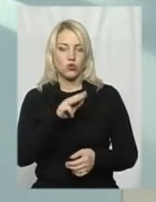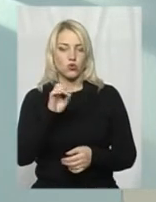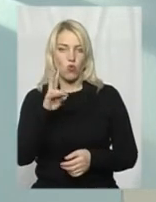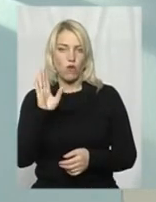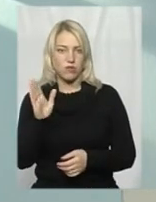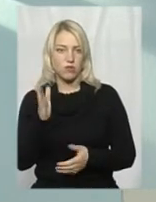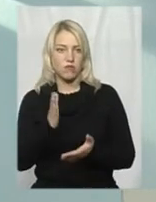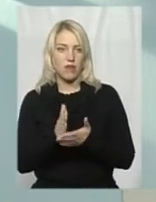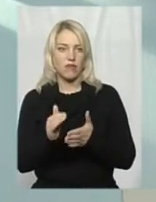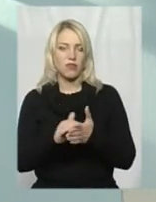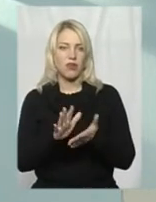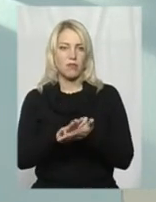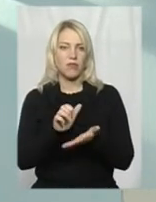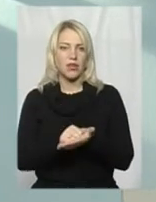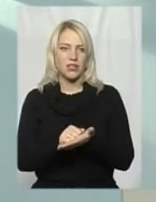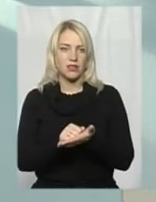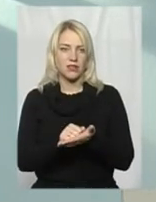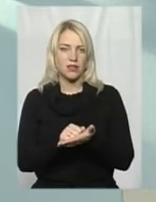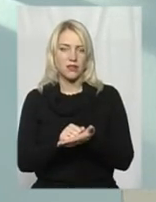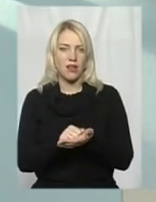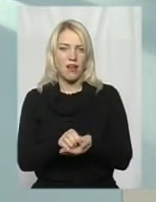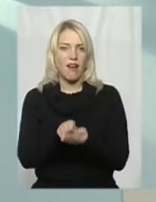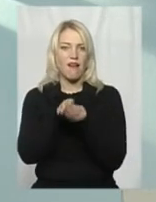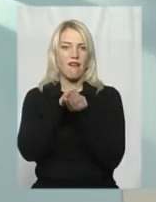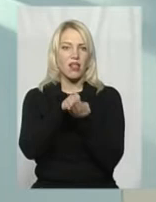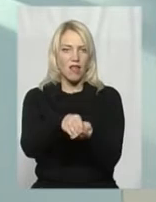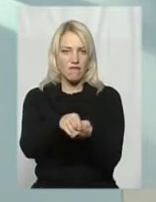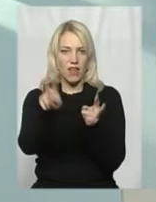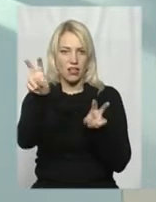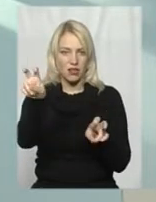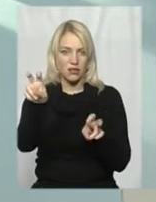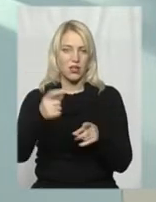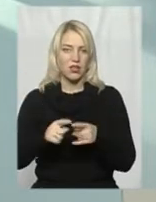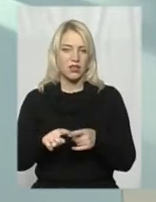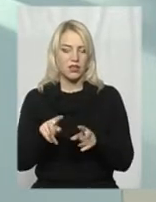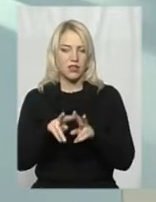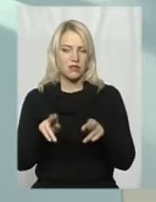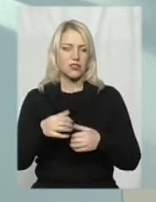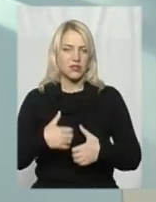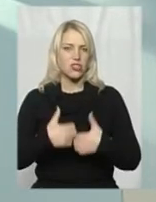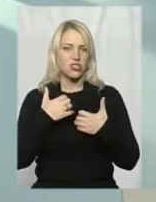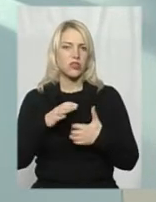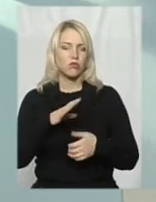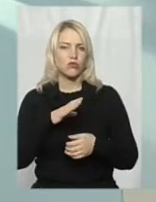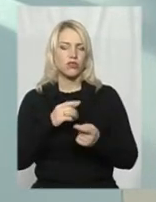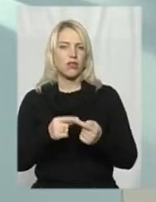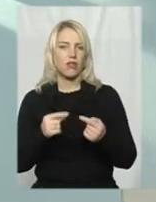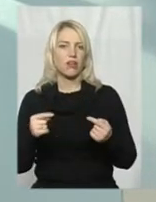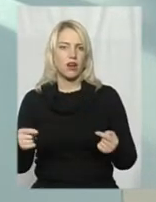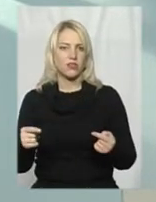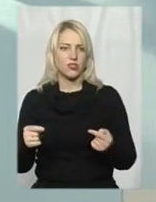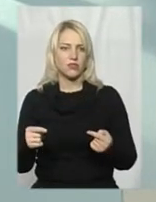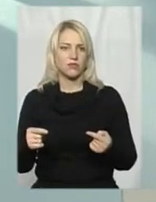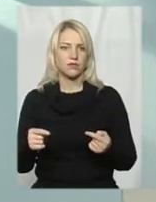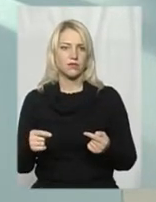мав прізвисько фронтовиків Катафалк, інші такі страшні речі, які були, то,